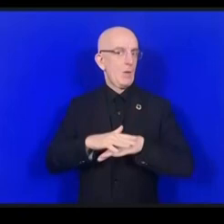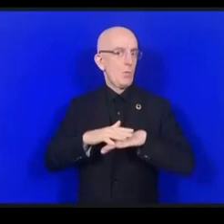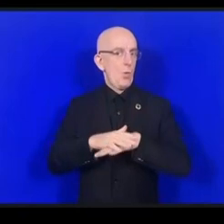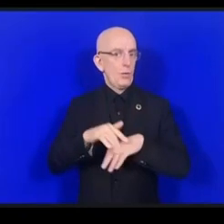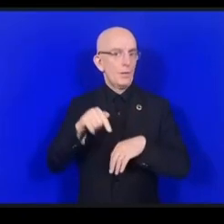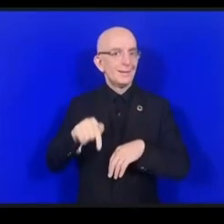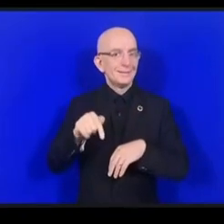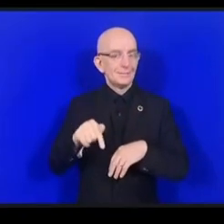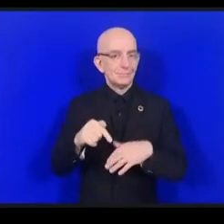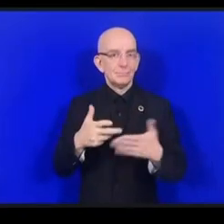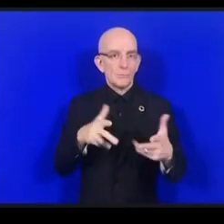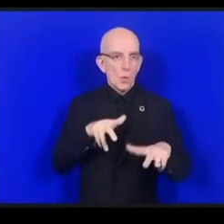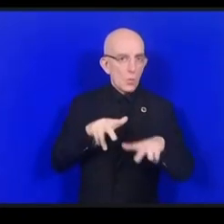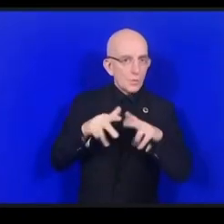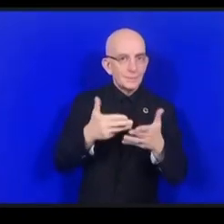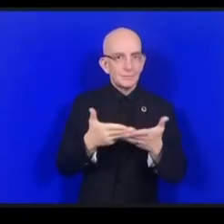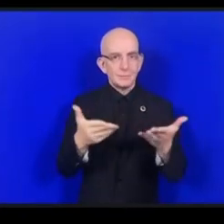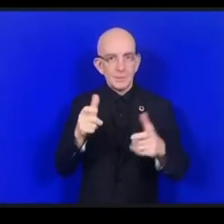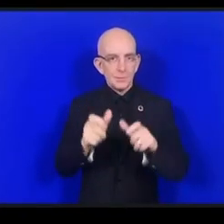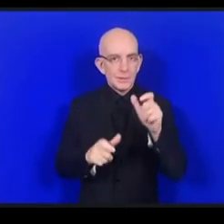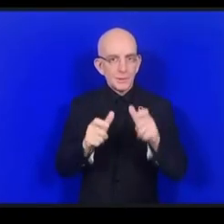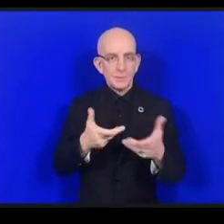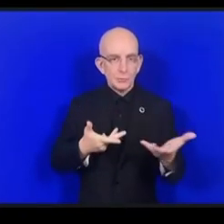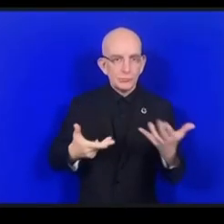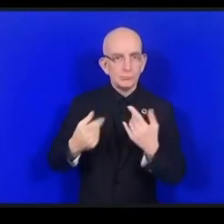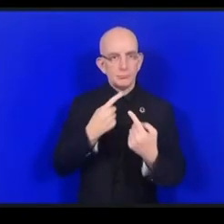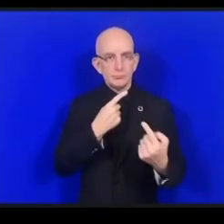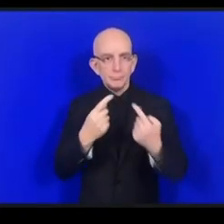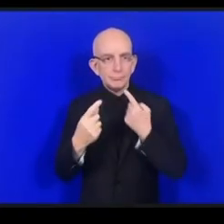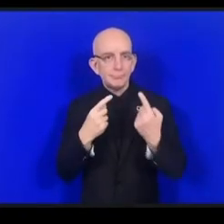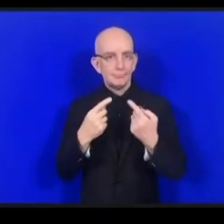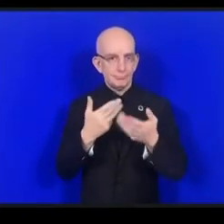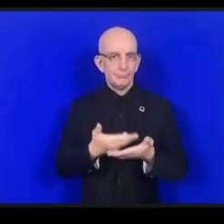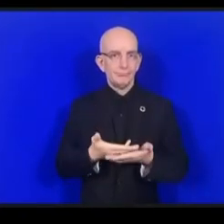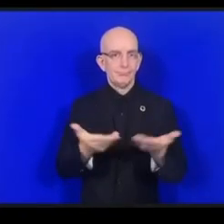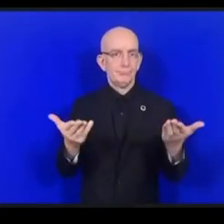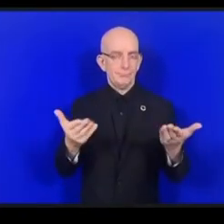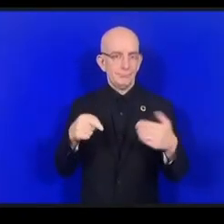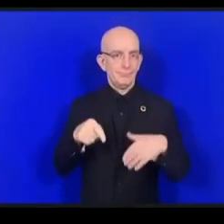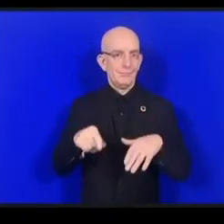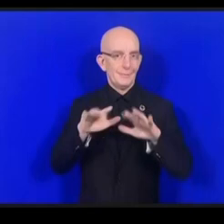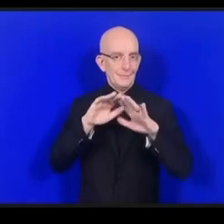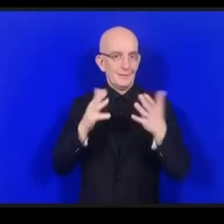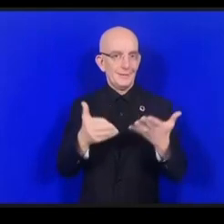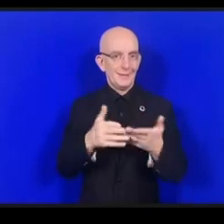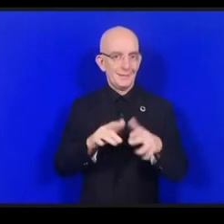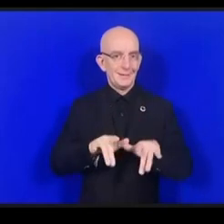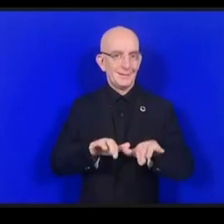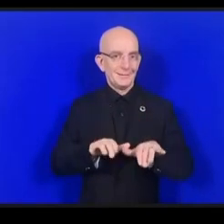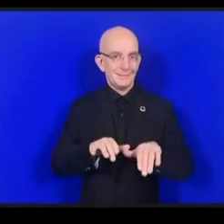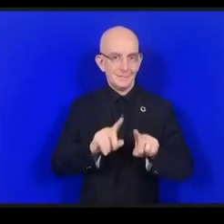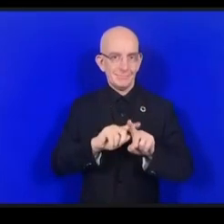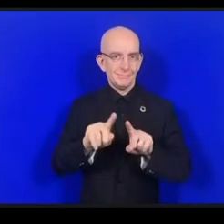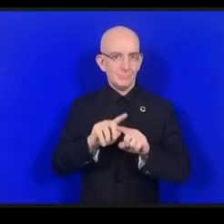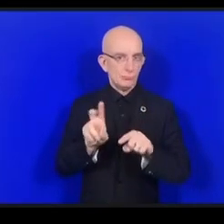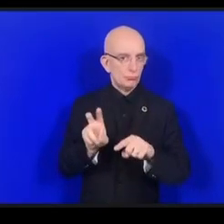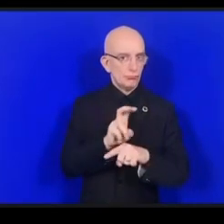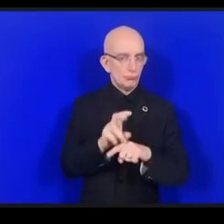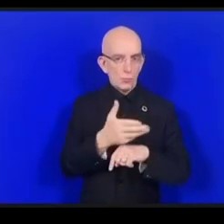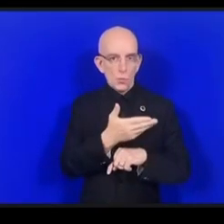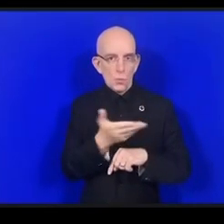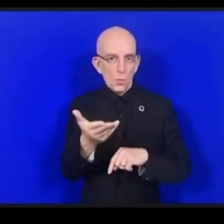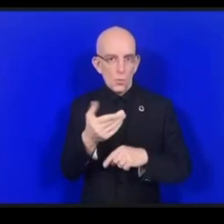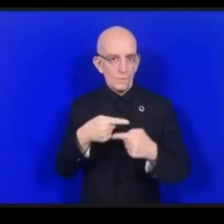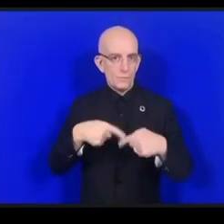لمحكمة الإنترنت أختبس هنا ما قام به نائب